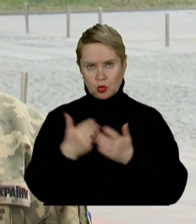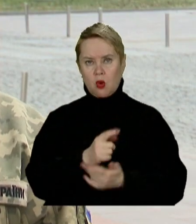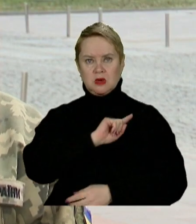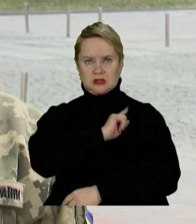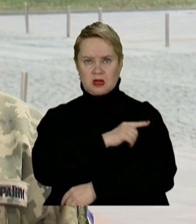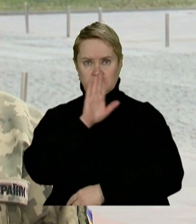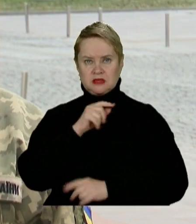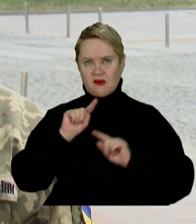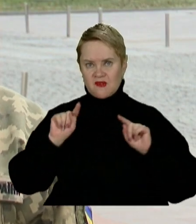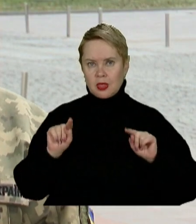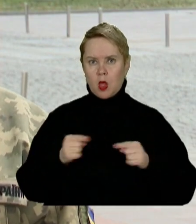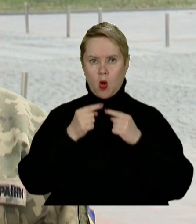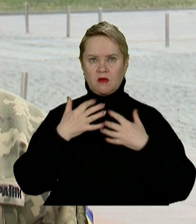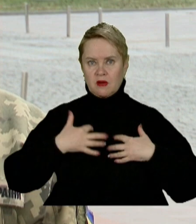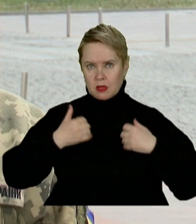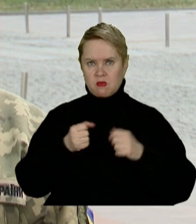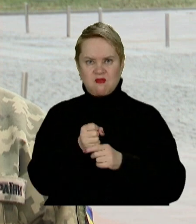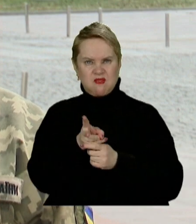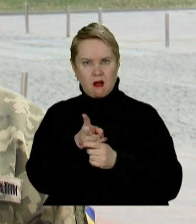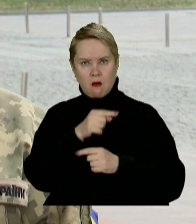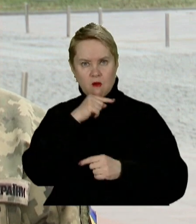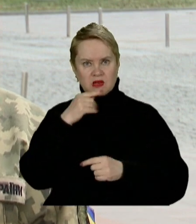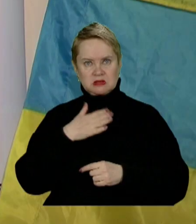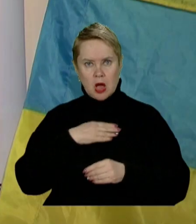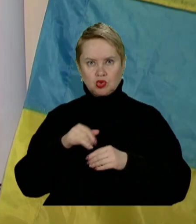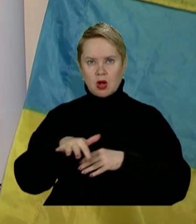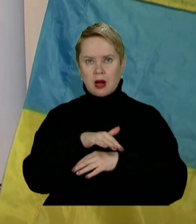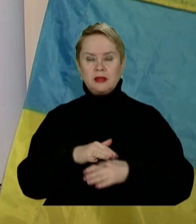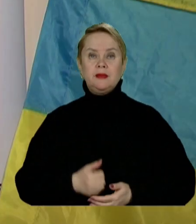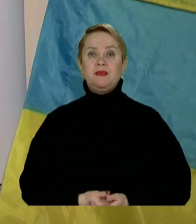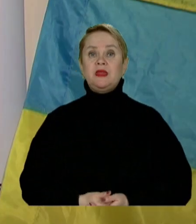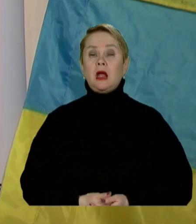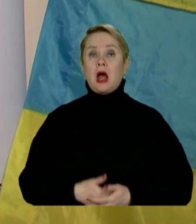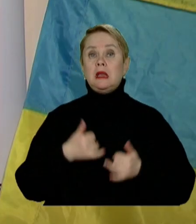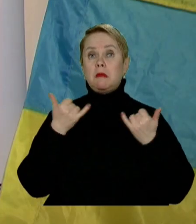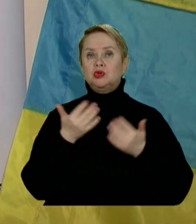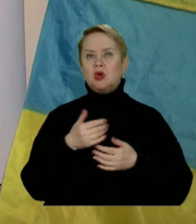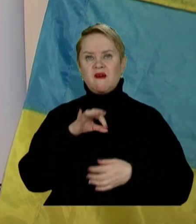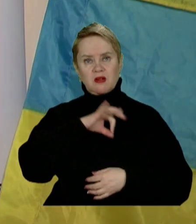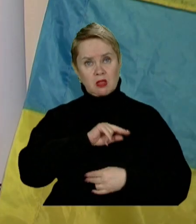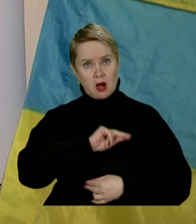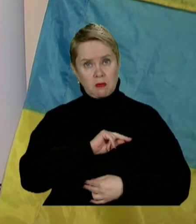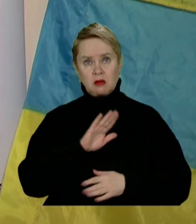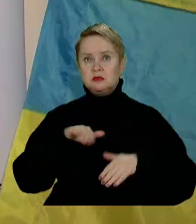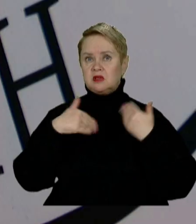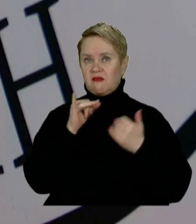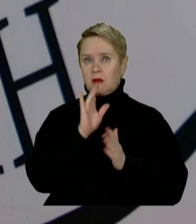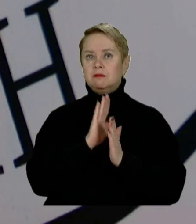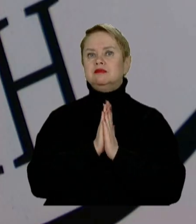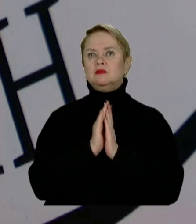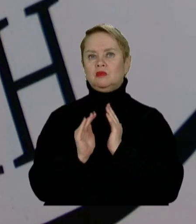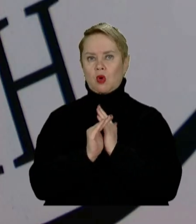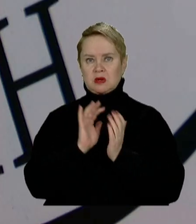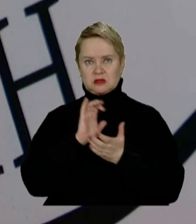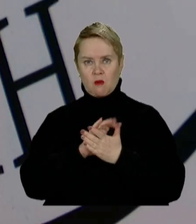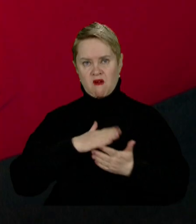силами, після відновлення будемо гнати окупанта з нашої країни. Але для більш ефективної роботи Іван звернувся по допомогу до